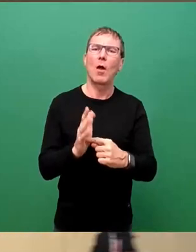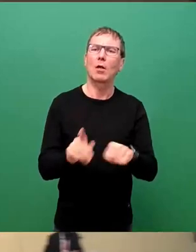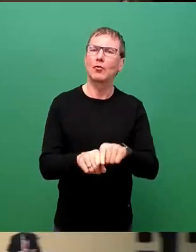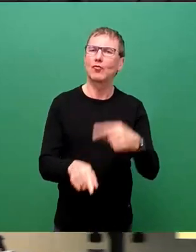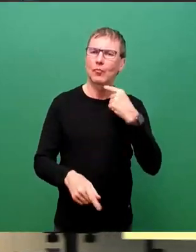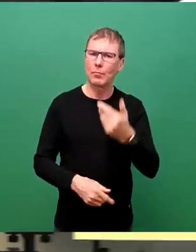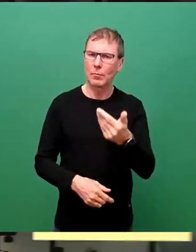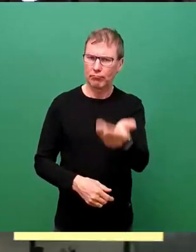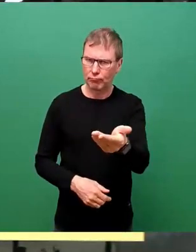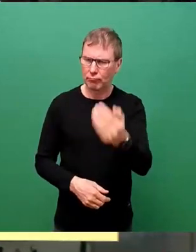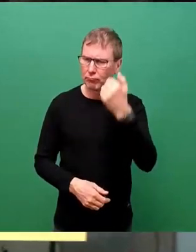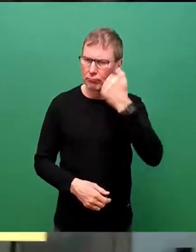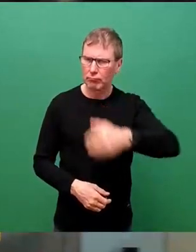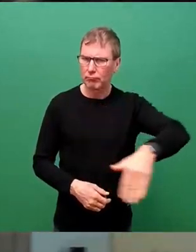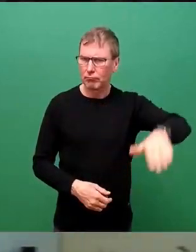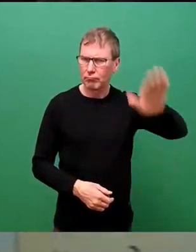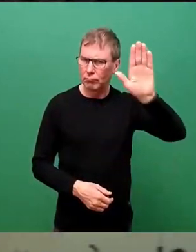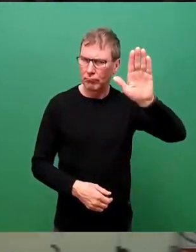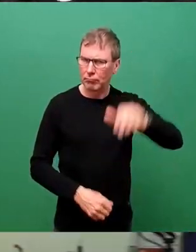möchte, den bitte ich jetzt um das Stimmzeichen.